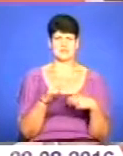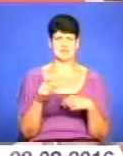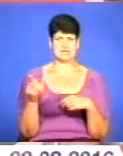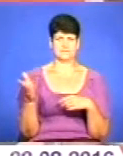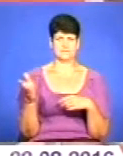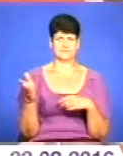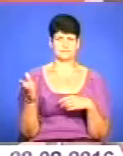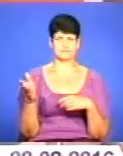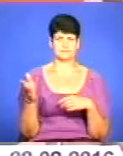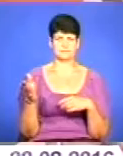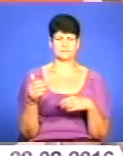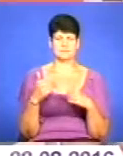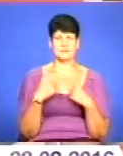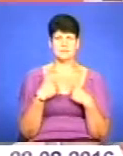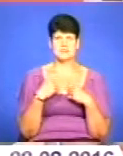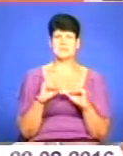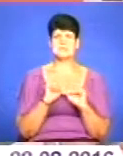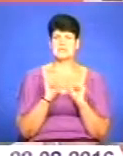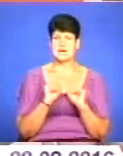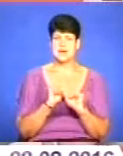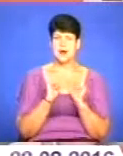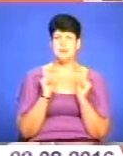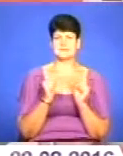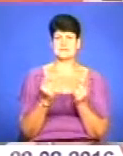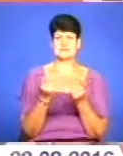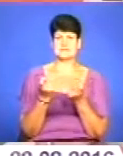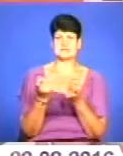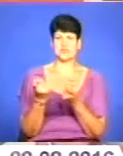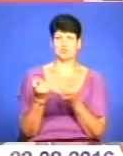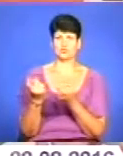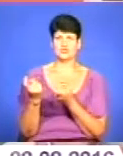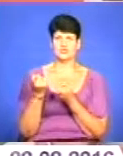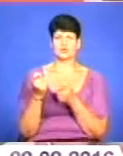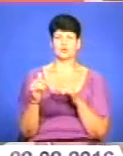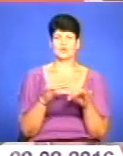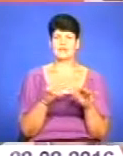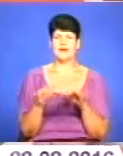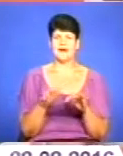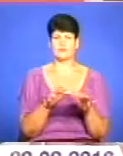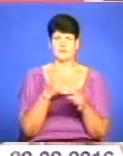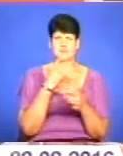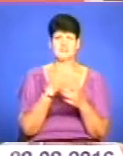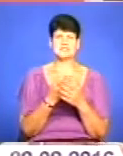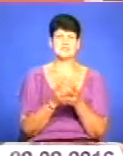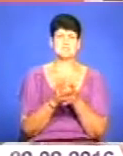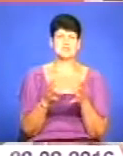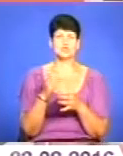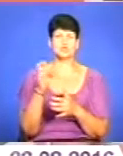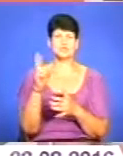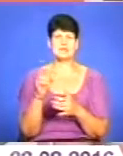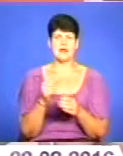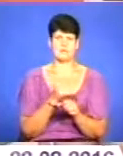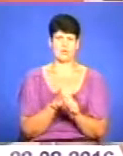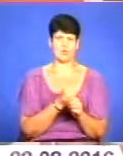стараємося залучити до діяльності нашої. Це більше соціальна робота зараз, як